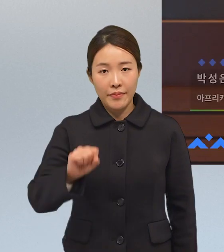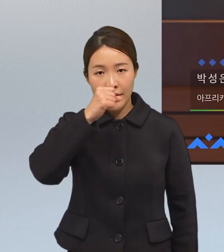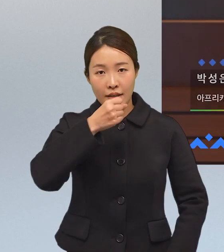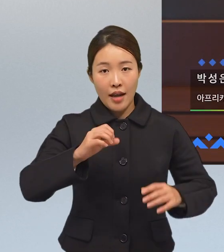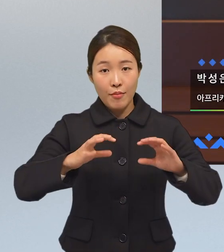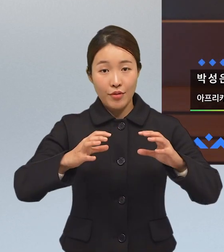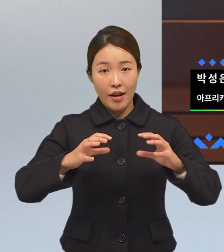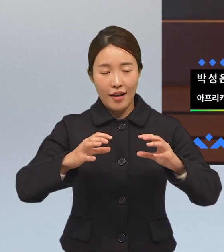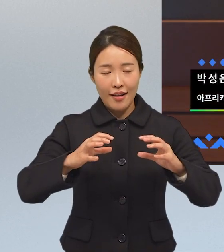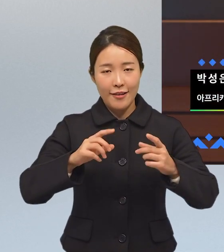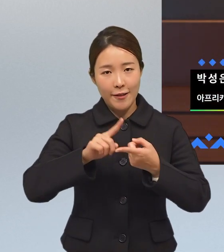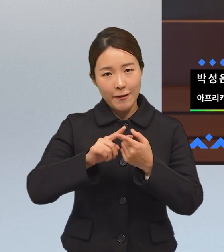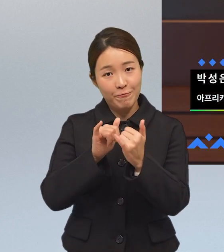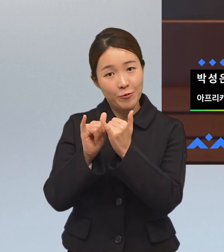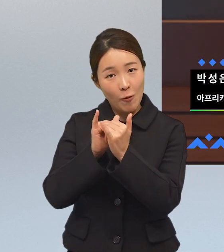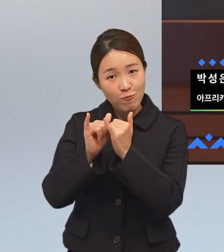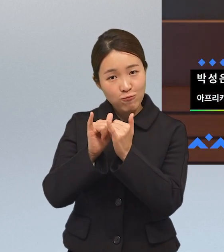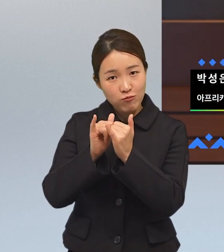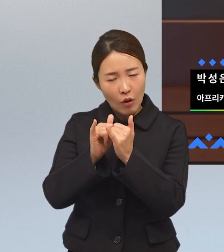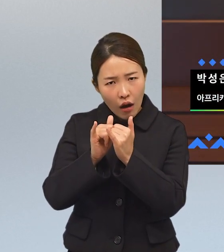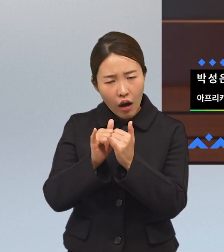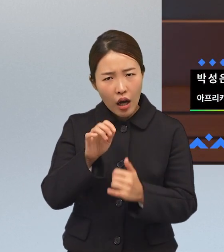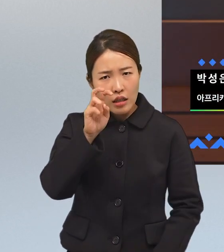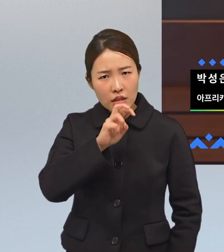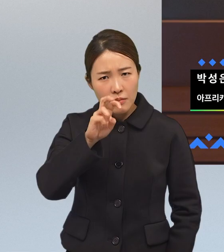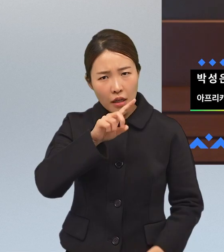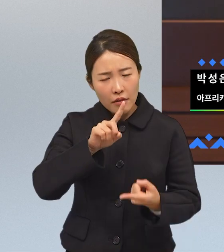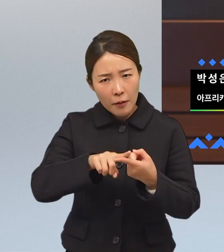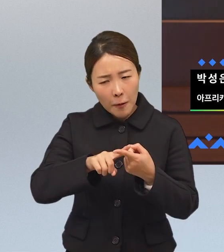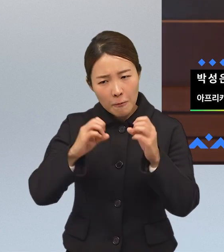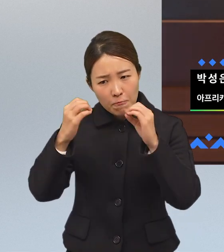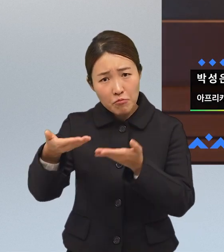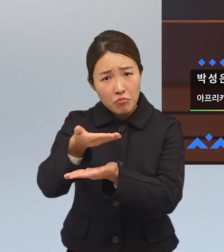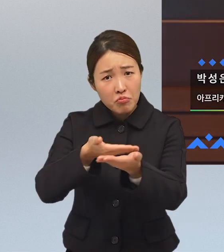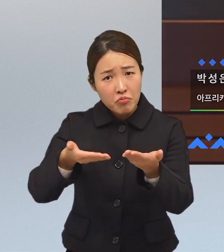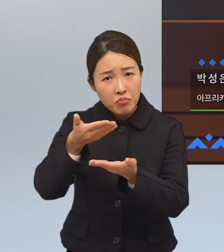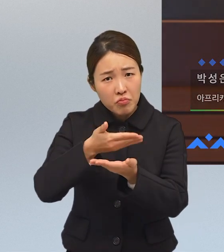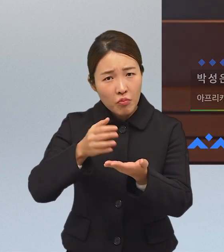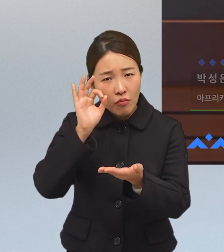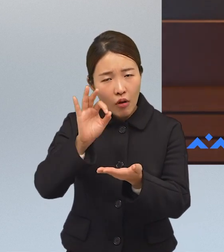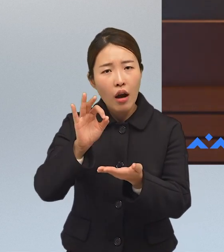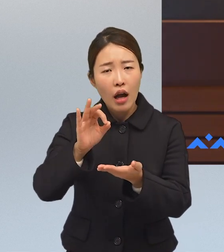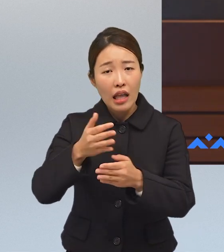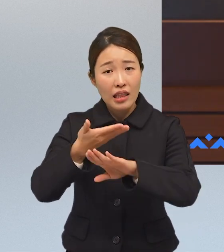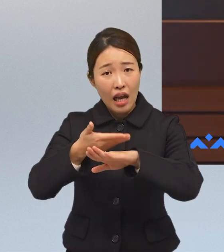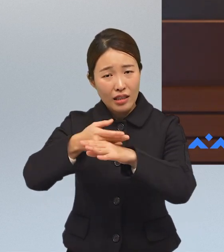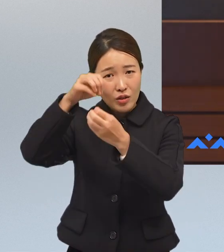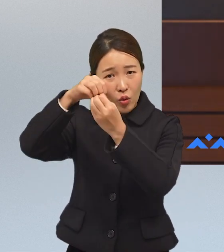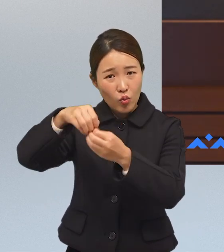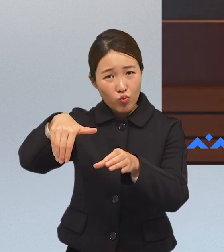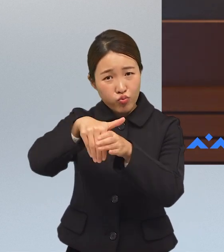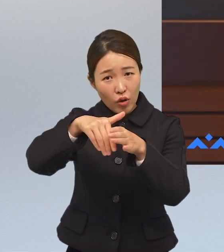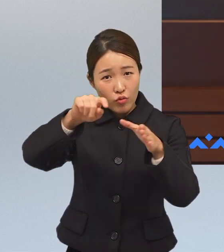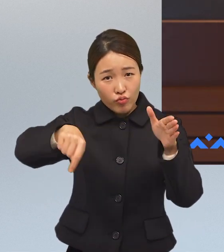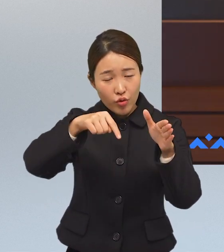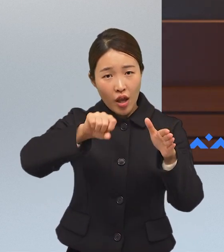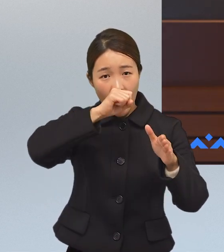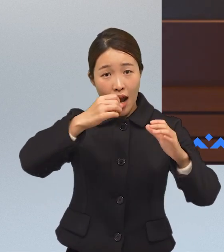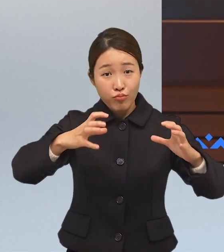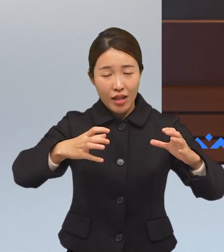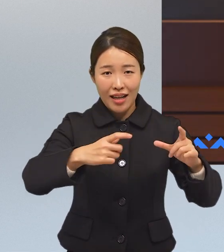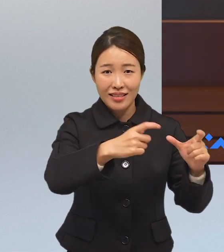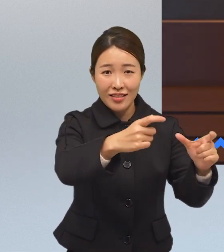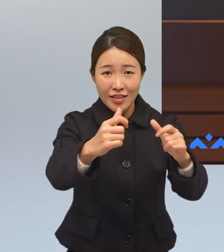아프리카 뮤지엄 토크에서 이렇게 아프리카 음악에 대해 다뤄본 이유는 다른 전통문화 중에서 아프리카